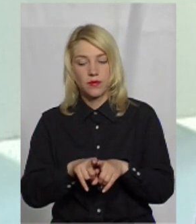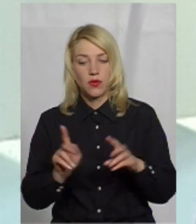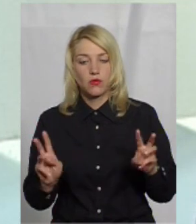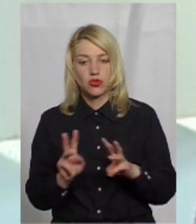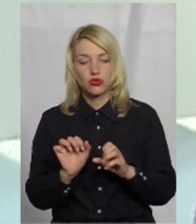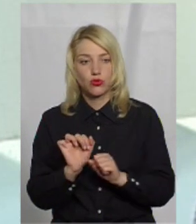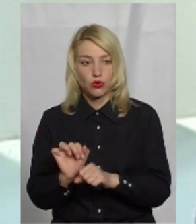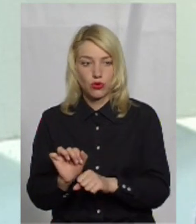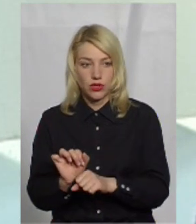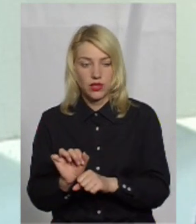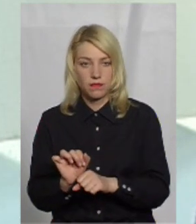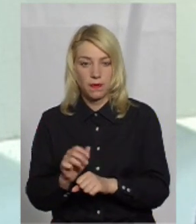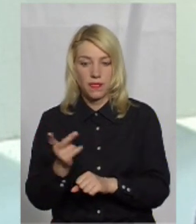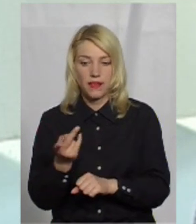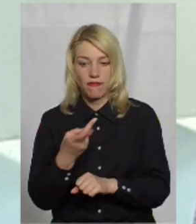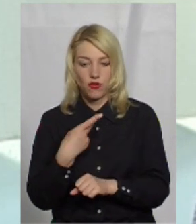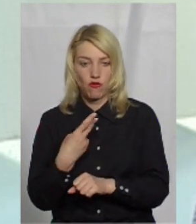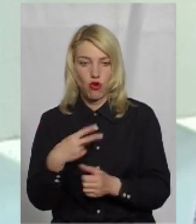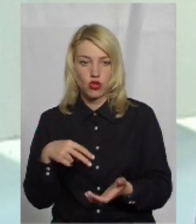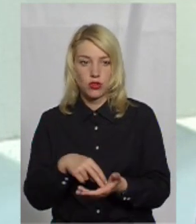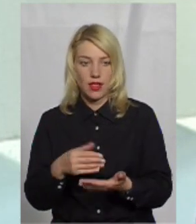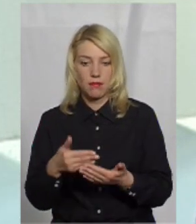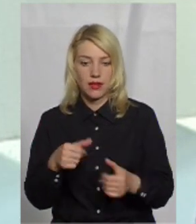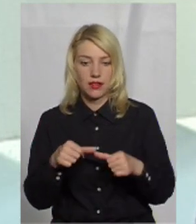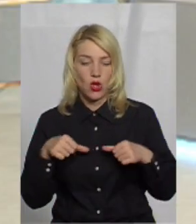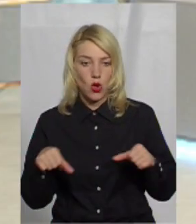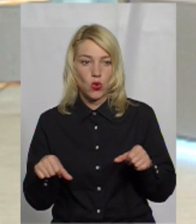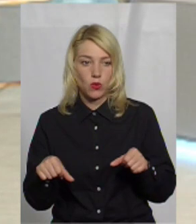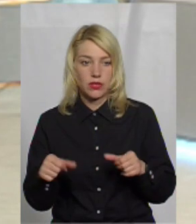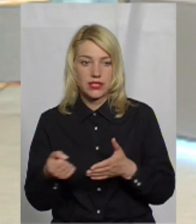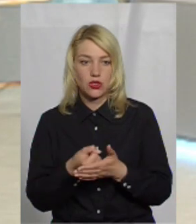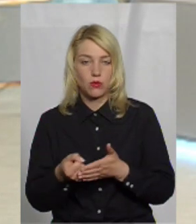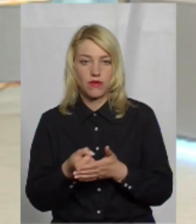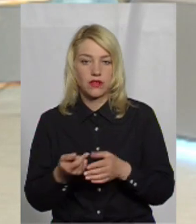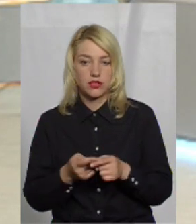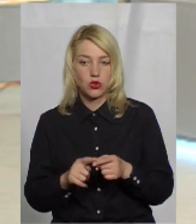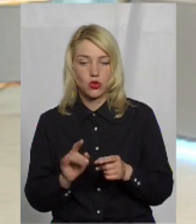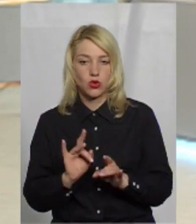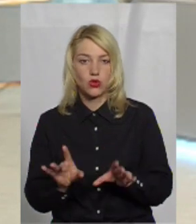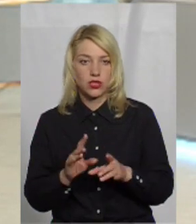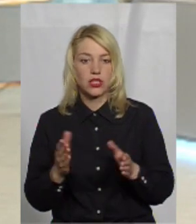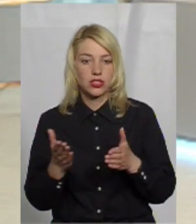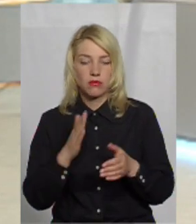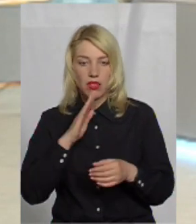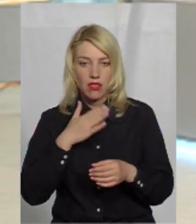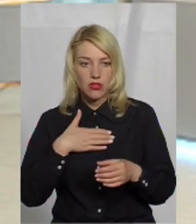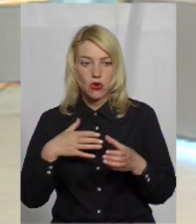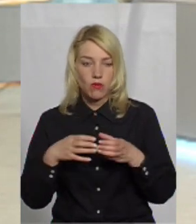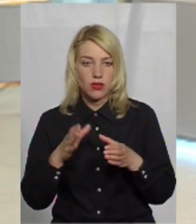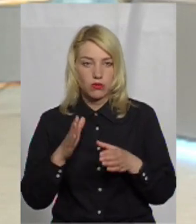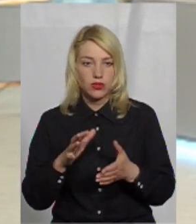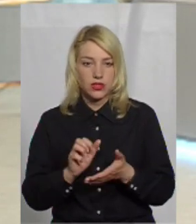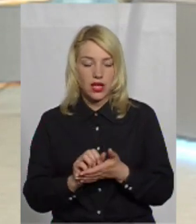пожежної охорони вдвох стояли перед комісією і добивалися того, і розказували, чим саме наша команда буде